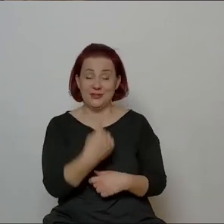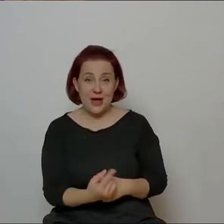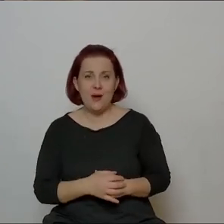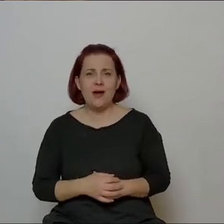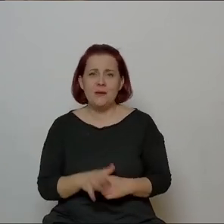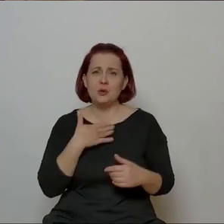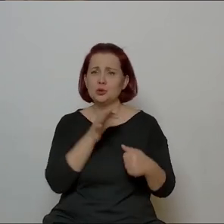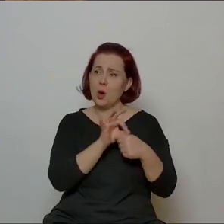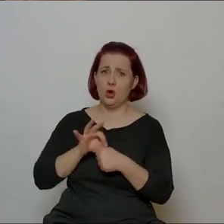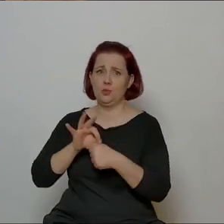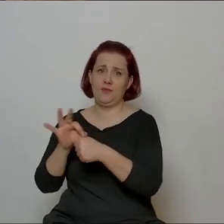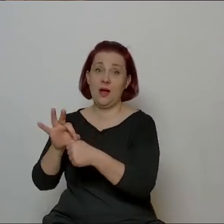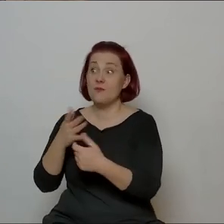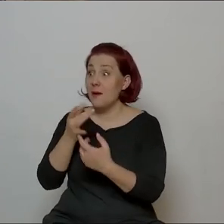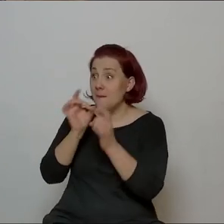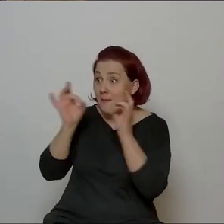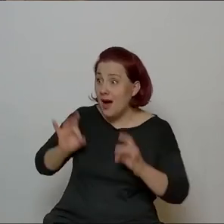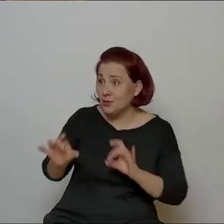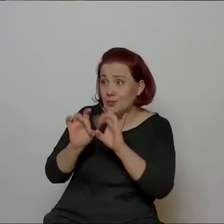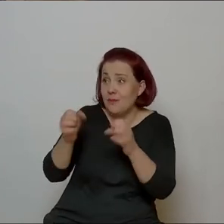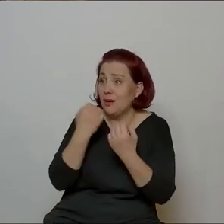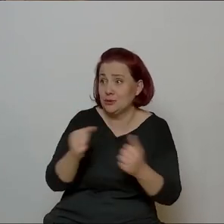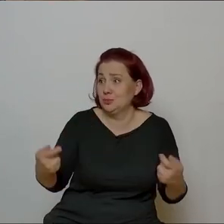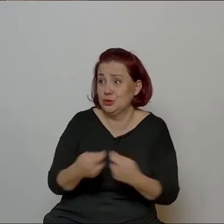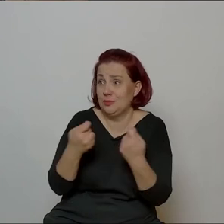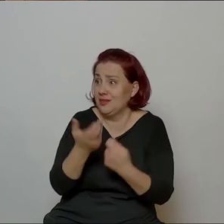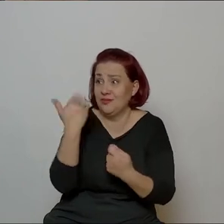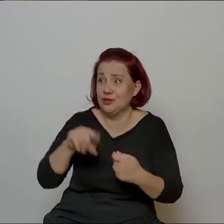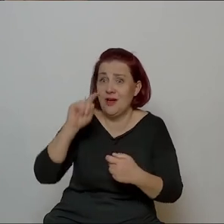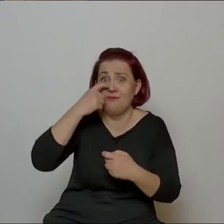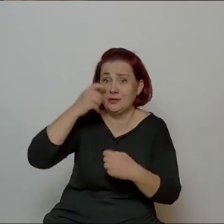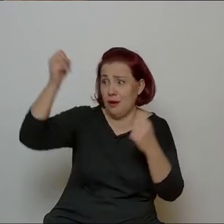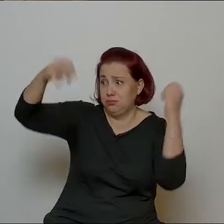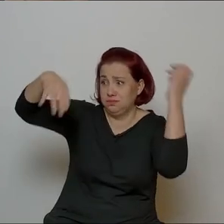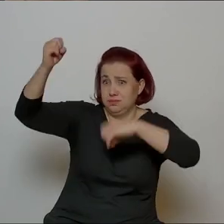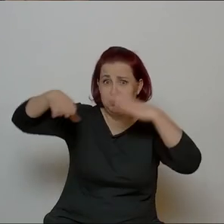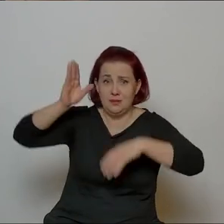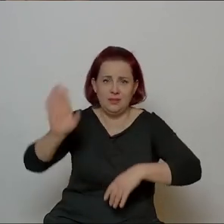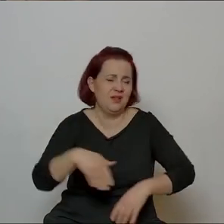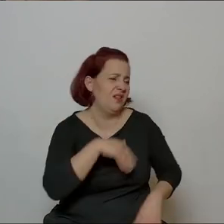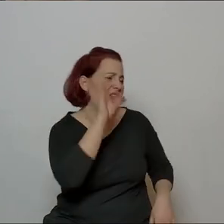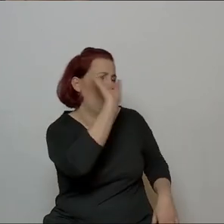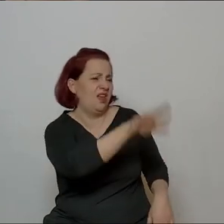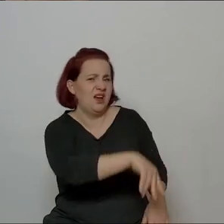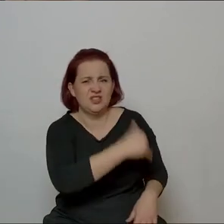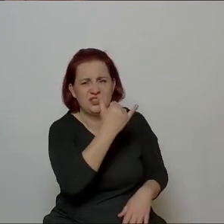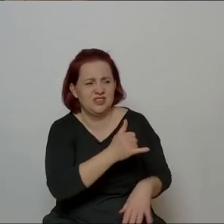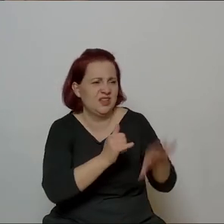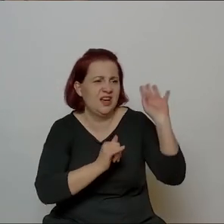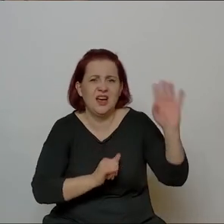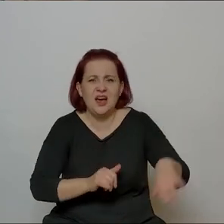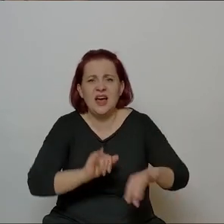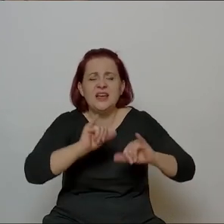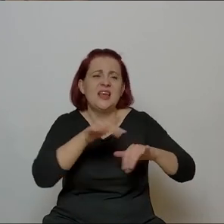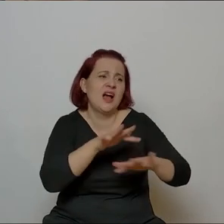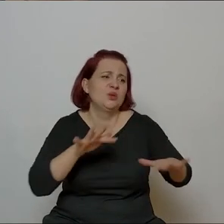żebym ją odprowadziła, ja mówię, pani profesor, strasznie przepraszam, nie wiedziałam, że tą fasolką będą rzucać. Ona mówi, dziecko, no nie w tym, tylko ile razy